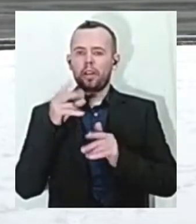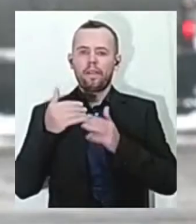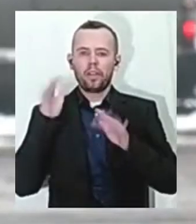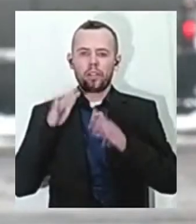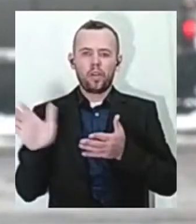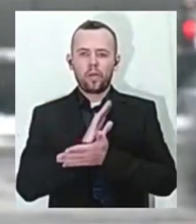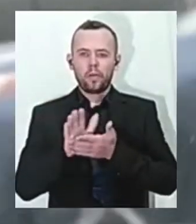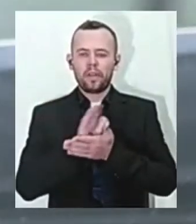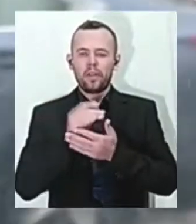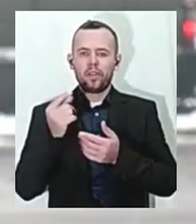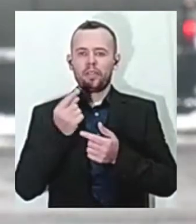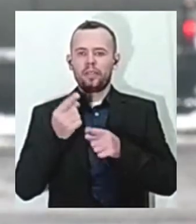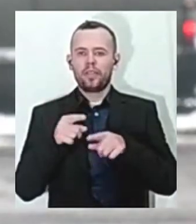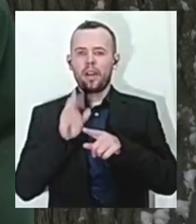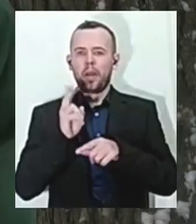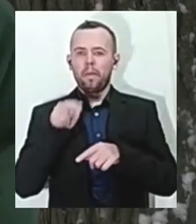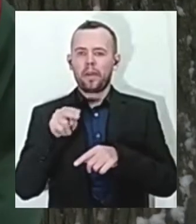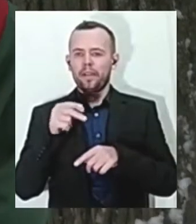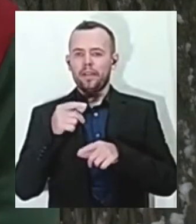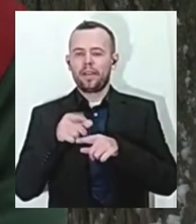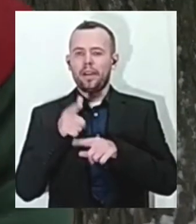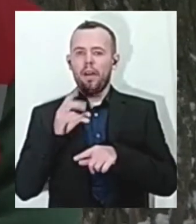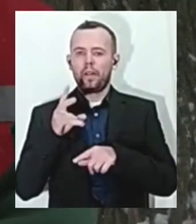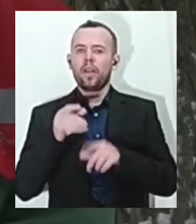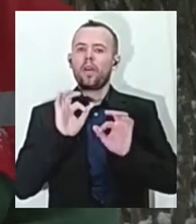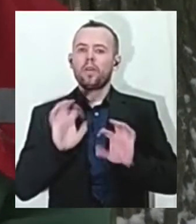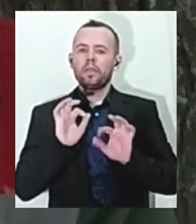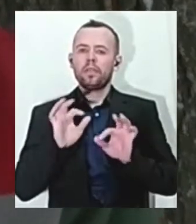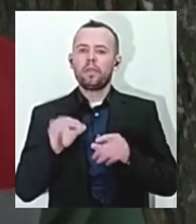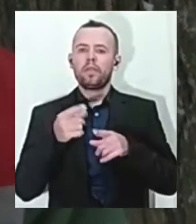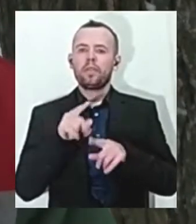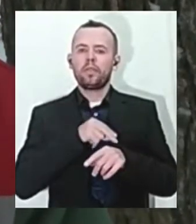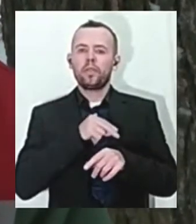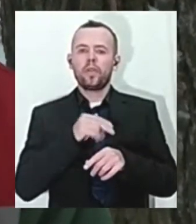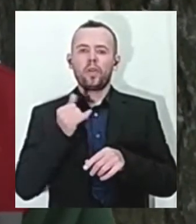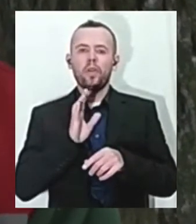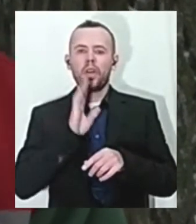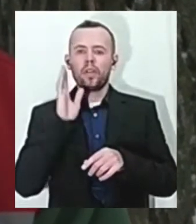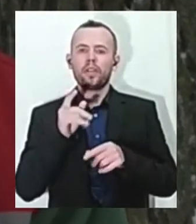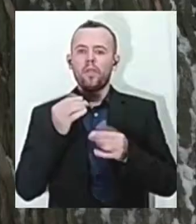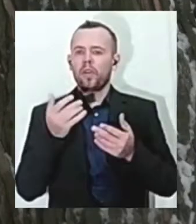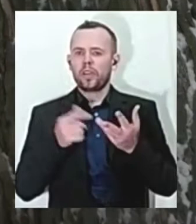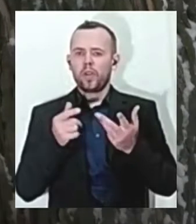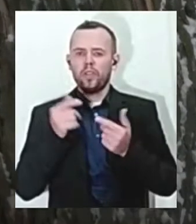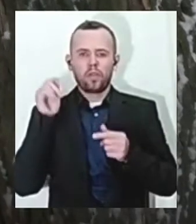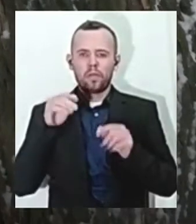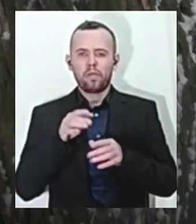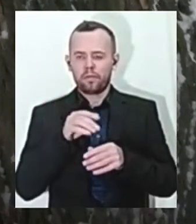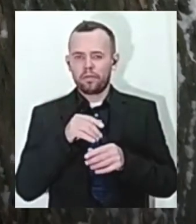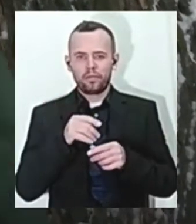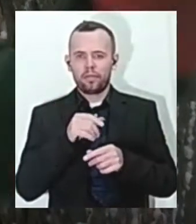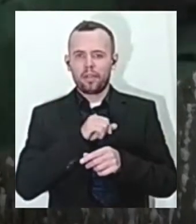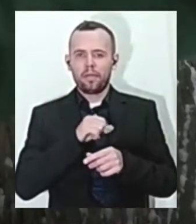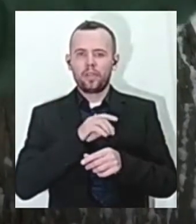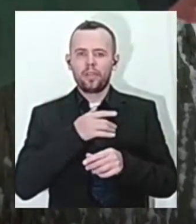«Міськзелендрест» Ганна. Розповідає, працює з сьомої ранку, з такою кількістю опадів порається самотужки. Скільки успію?